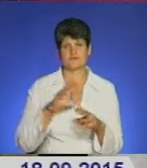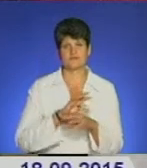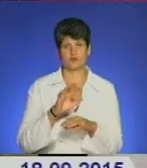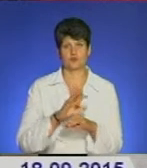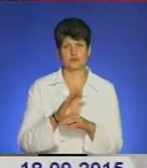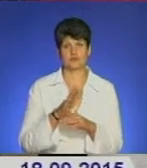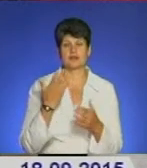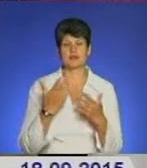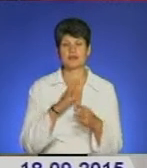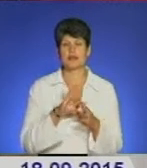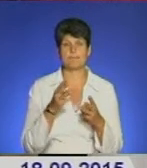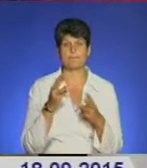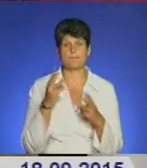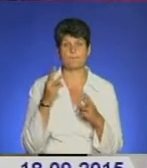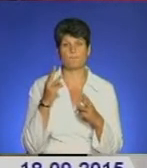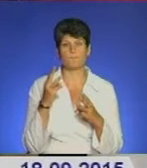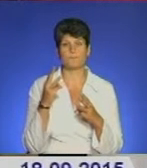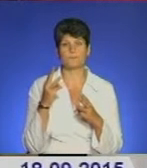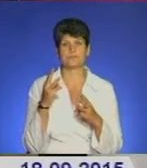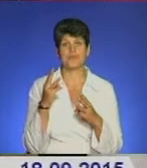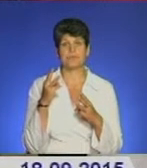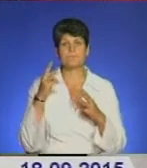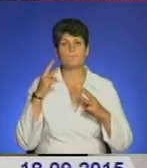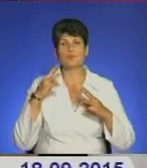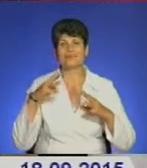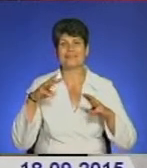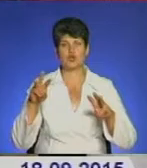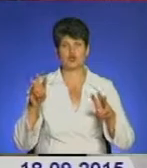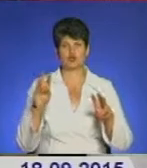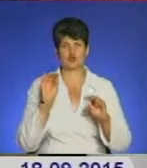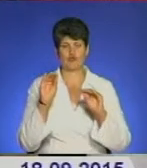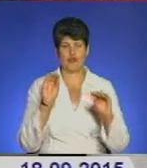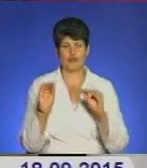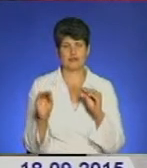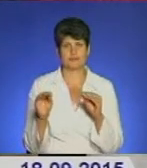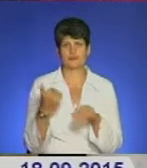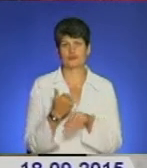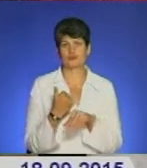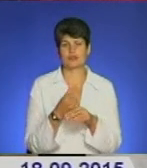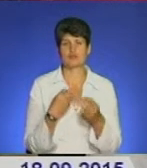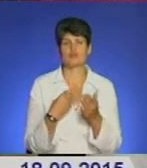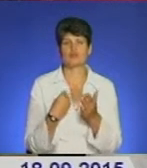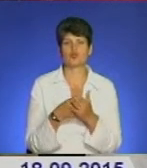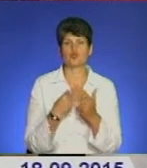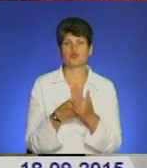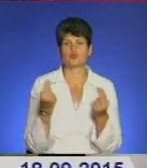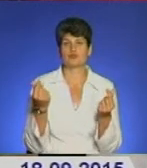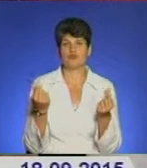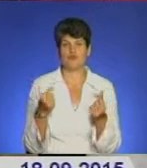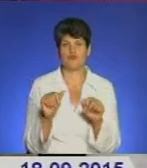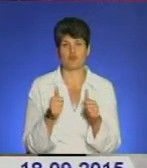модернізувати, скажімо, такі основні, скажімо, бюджетноформуючі галузі.